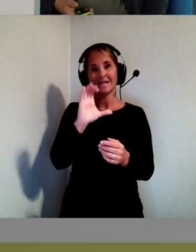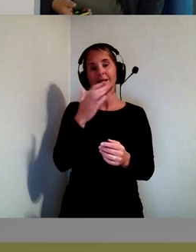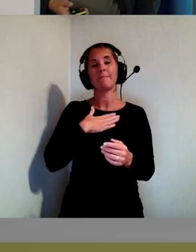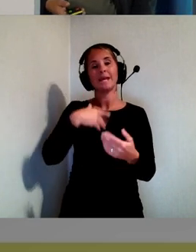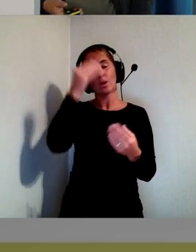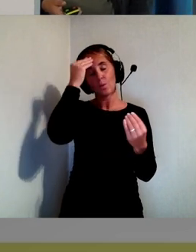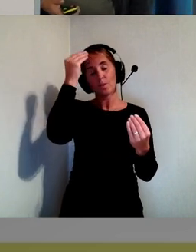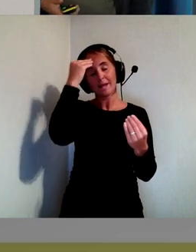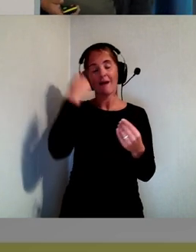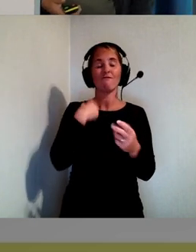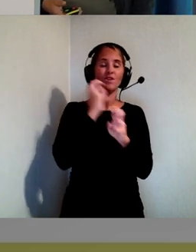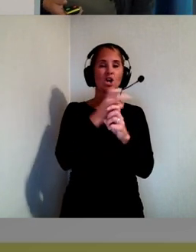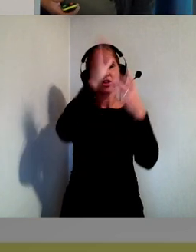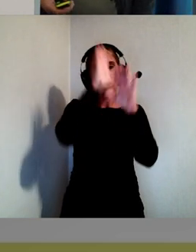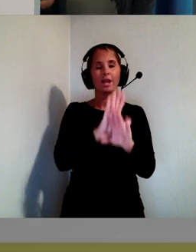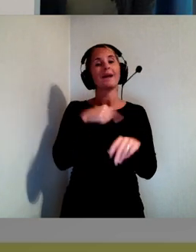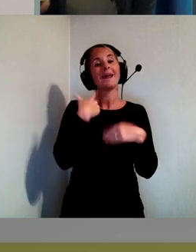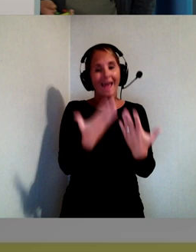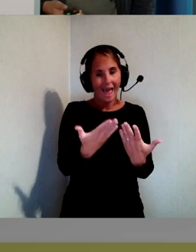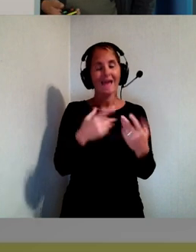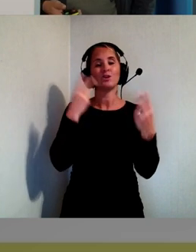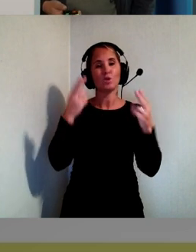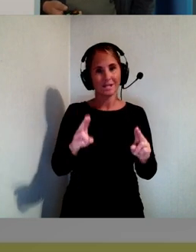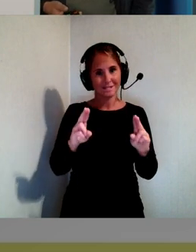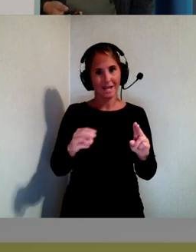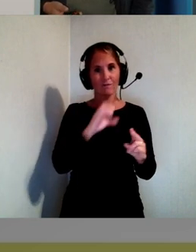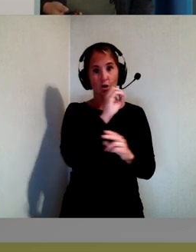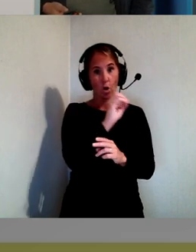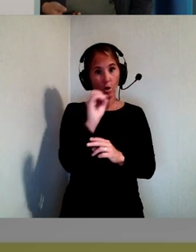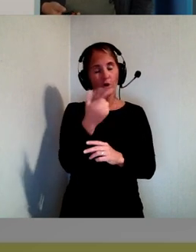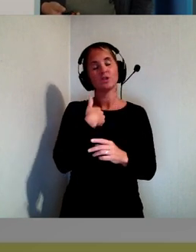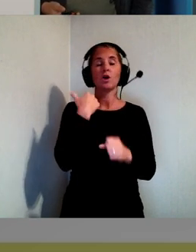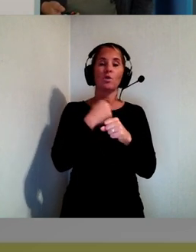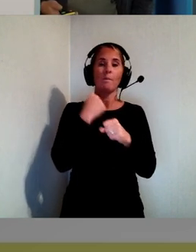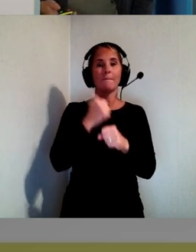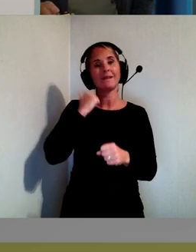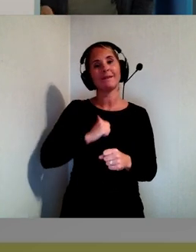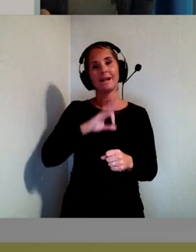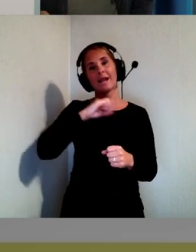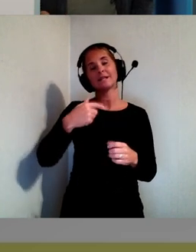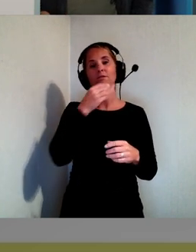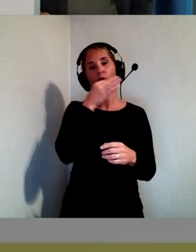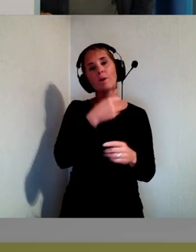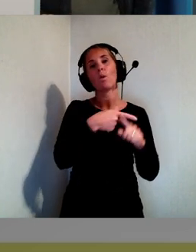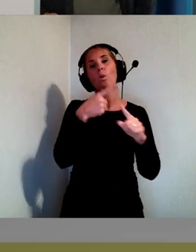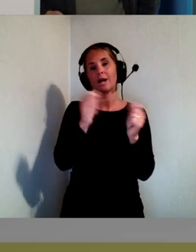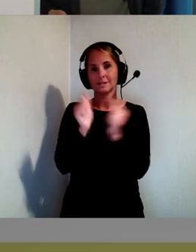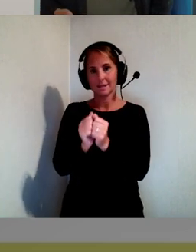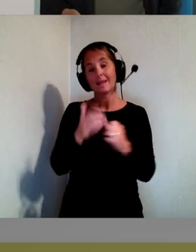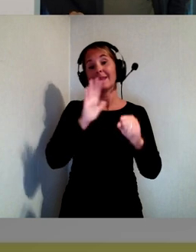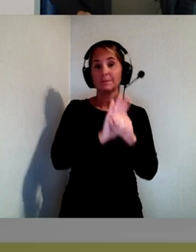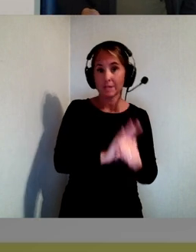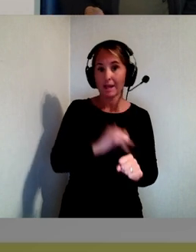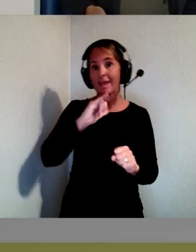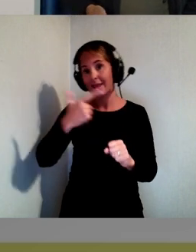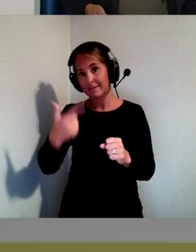är jurist. Och sen noll, noll ungefär så har jag främst jobbat med tillgänglighetsfrågor på olika sätt. Bland annat med diskriminering och IT